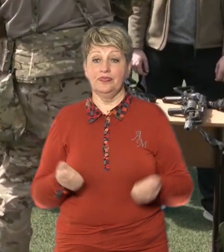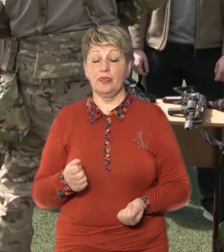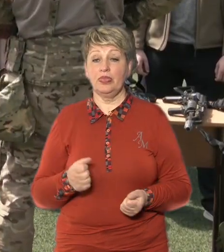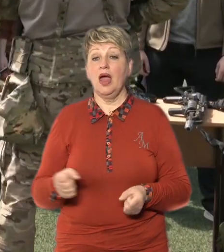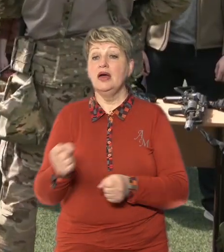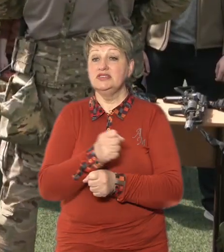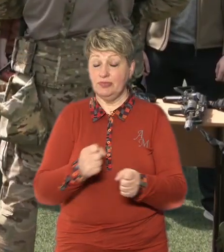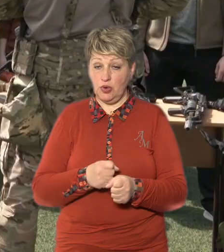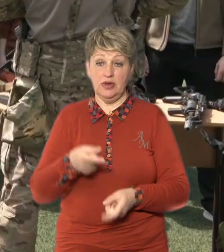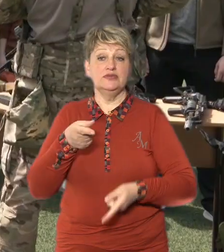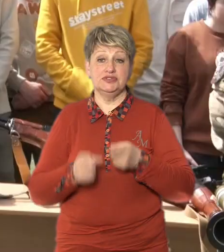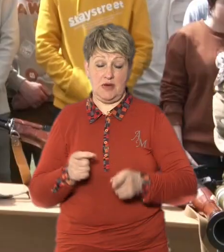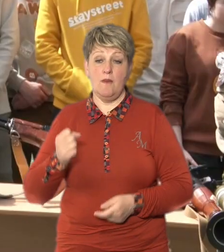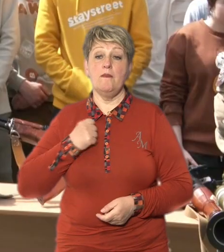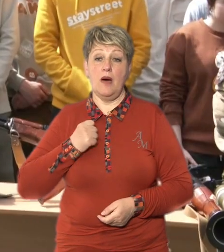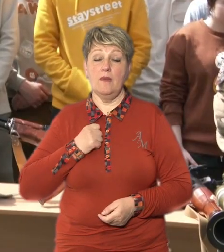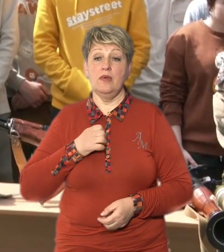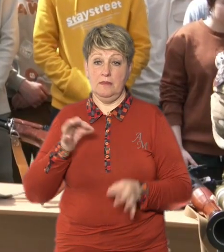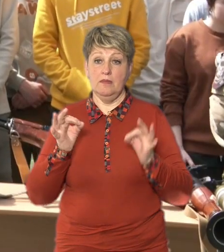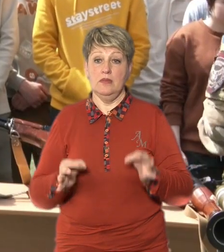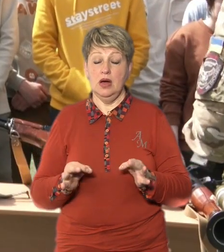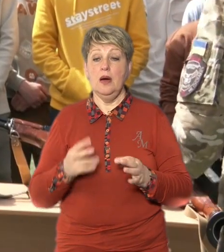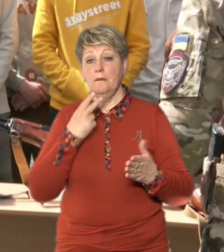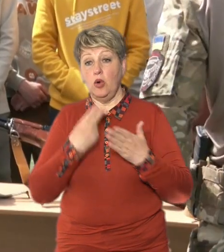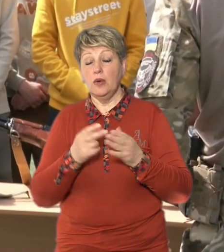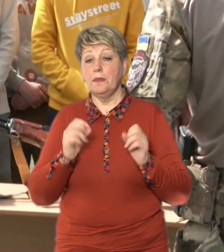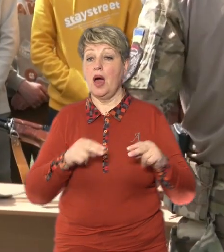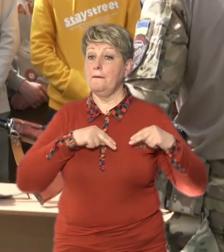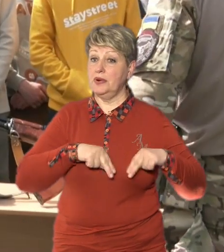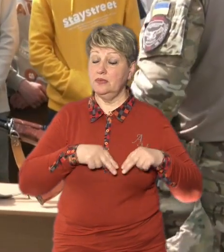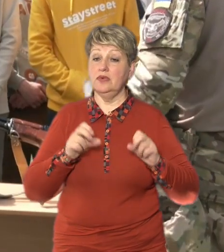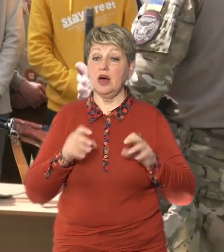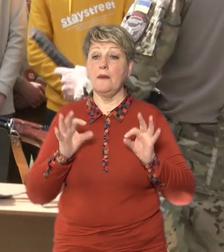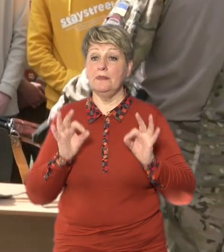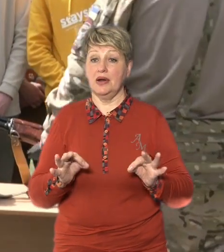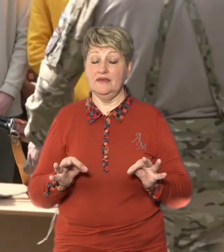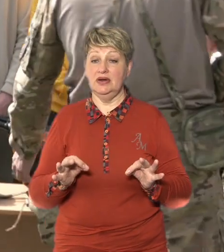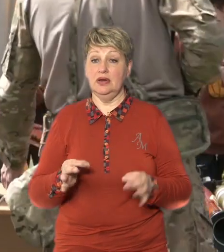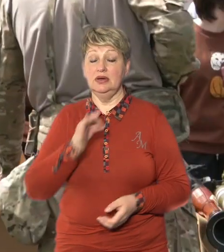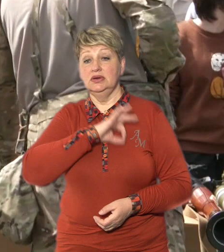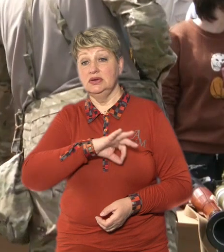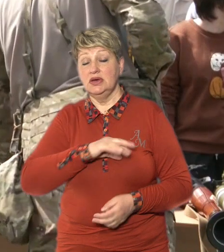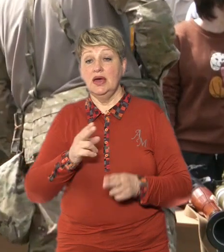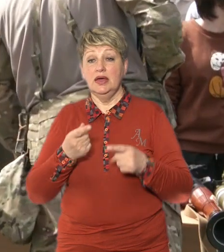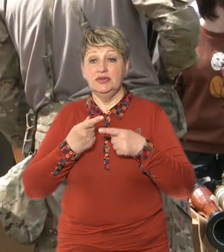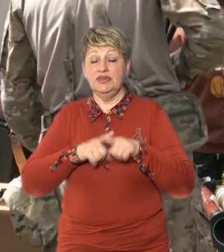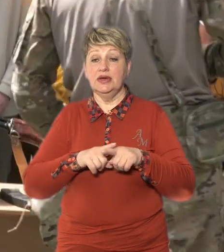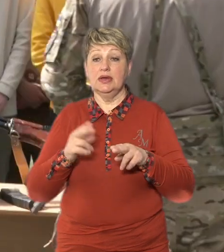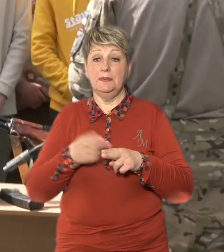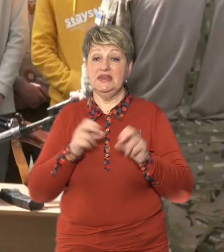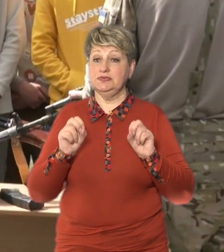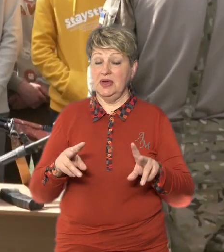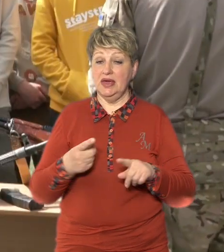відсутні будь-які бойкомплекти Демонструємо, як воно працює, як з нього треба працювати, як техніка безпеки по даній зброї